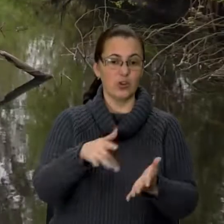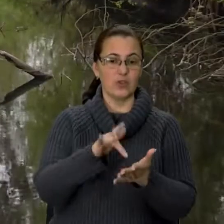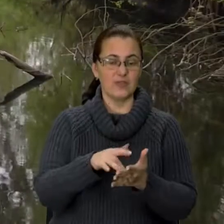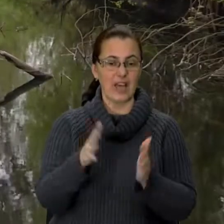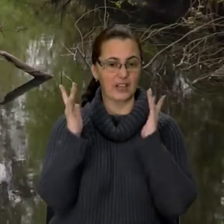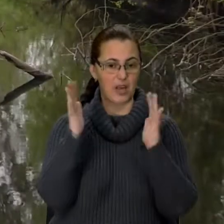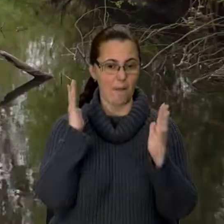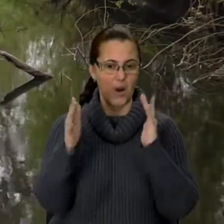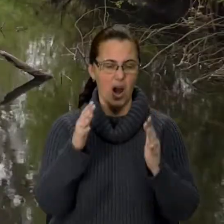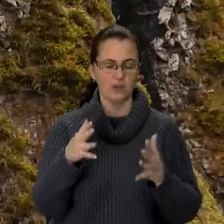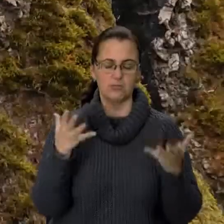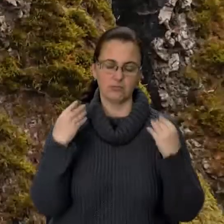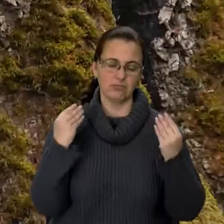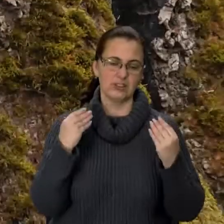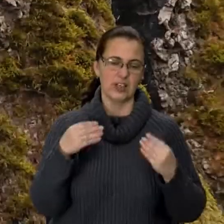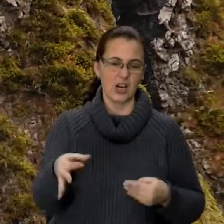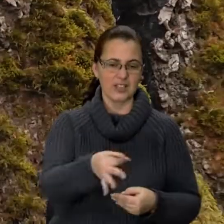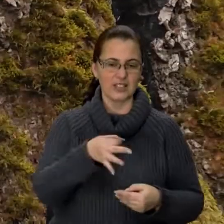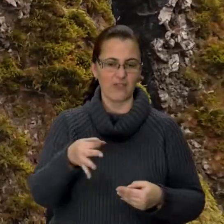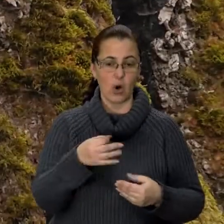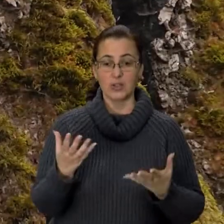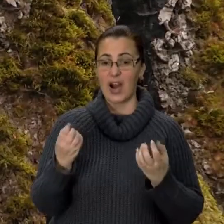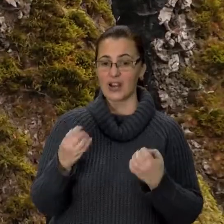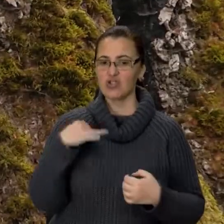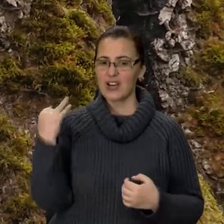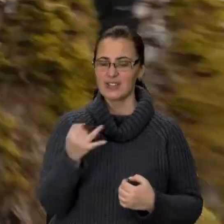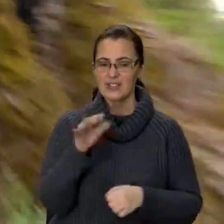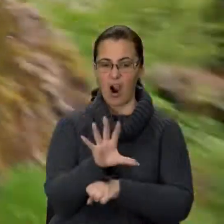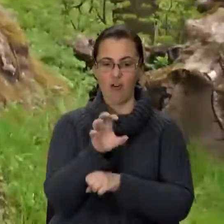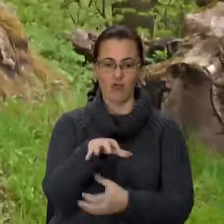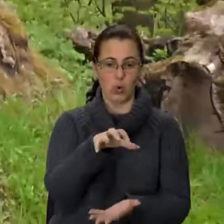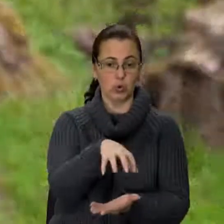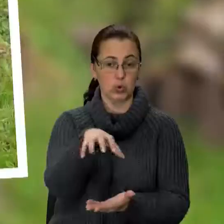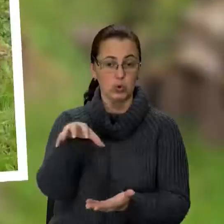парку – малювниче озеро. А ще цікаві фотозони.